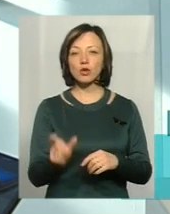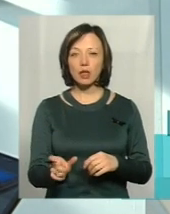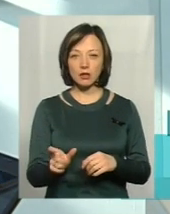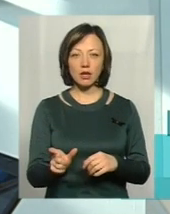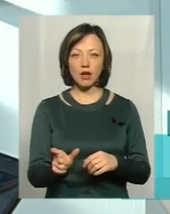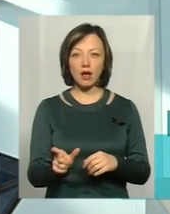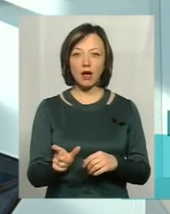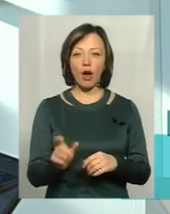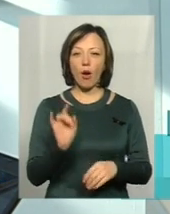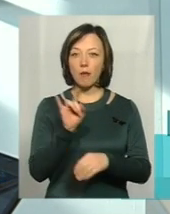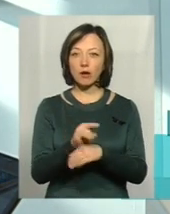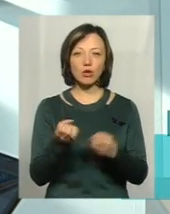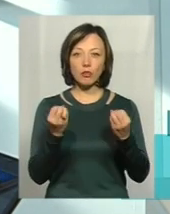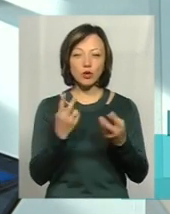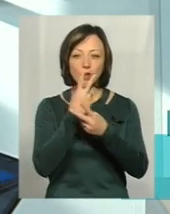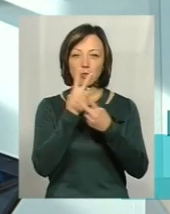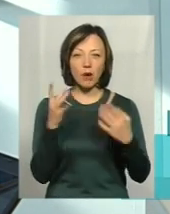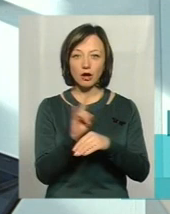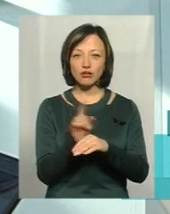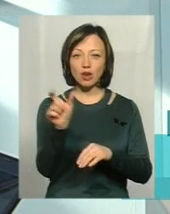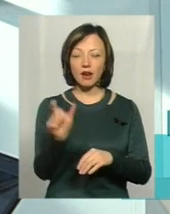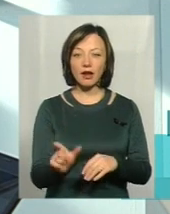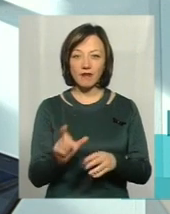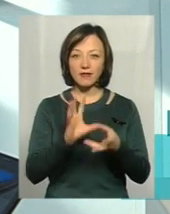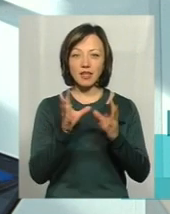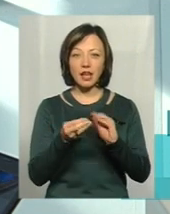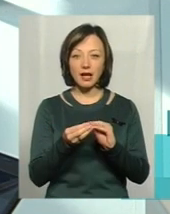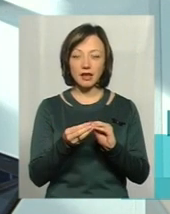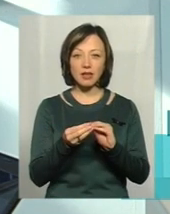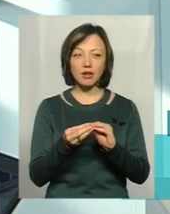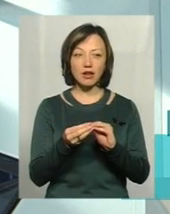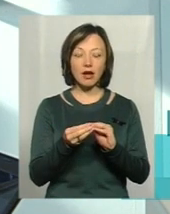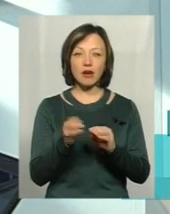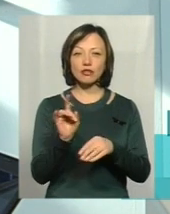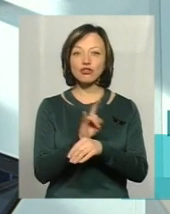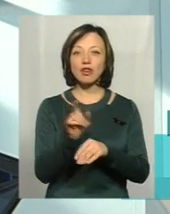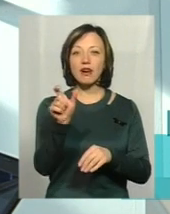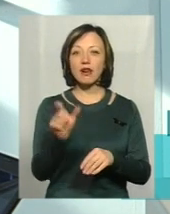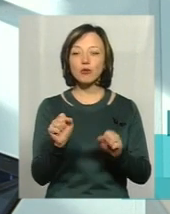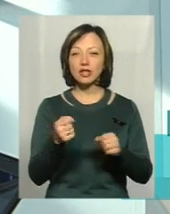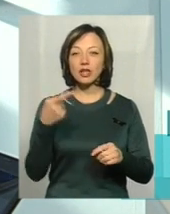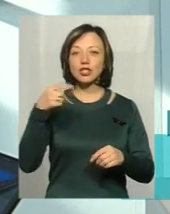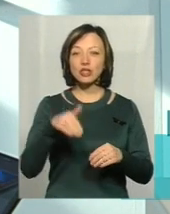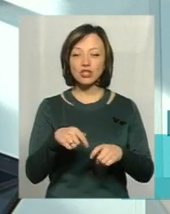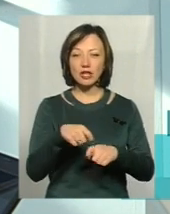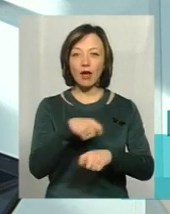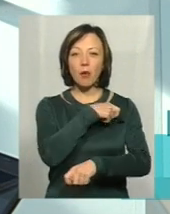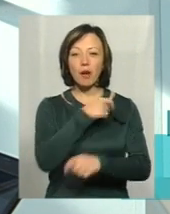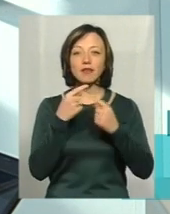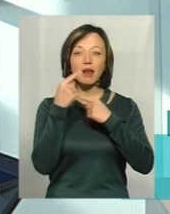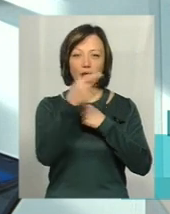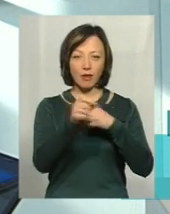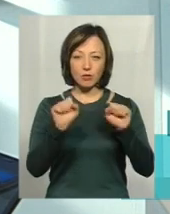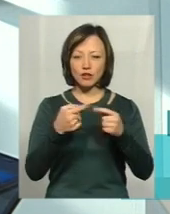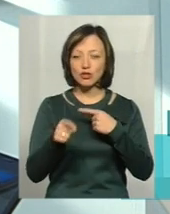яку обманули, не просто не бачить шахрая. Шахрай в цей момент може перебувати за тисячі кілометрів від своєї потенційної жертви.